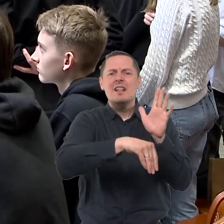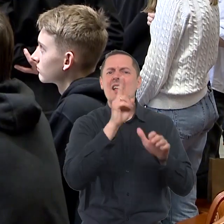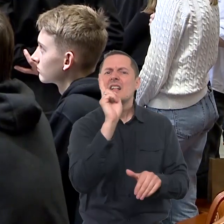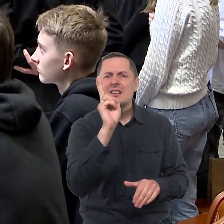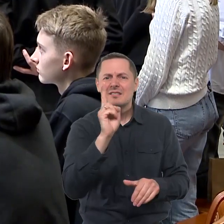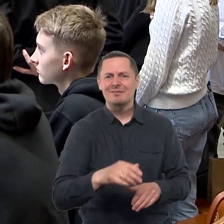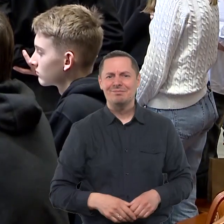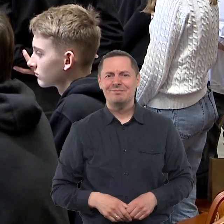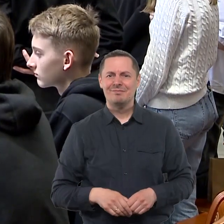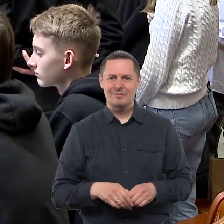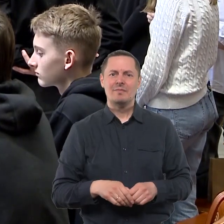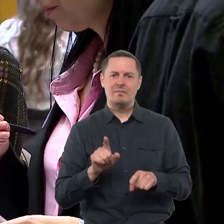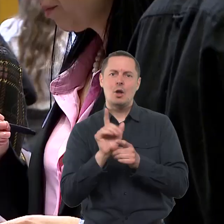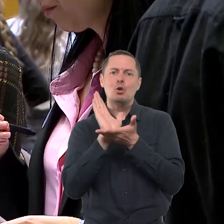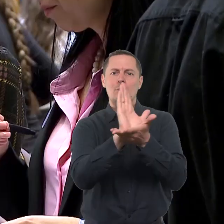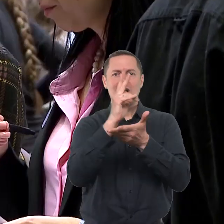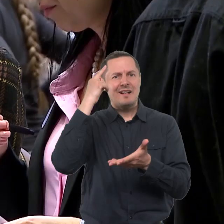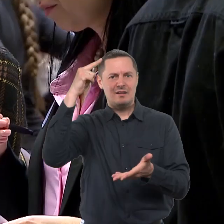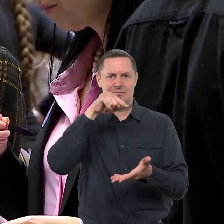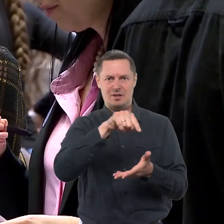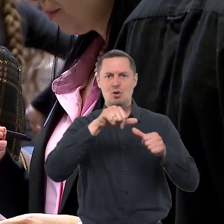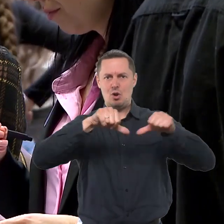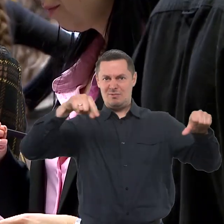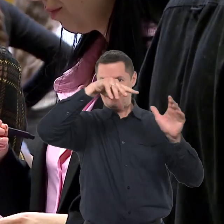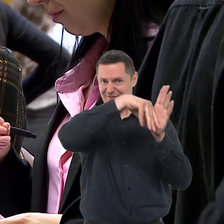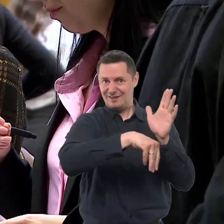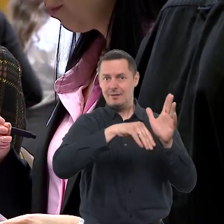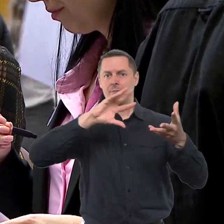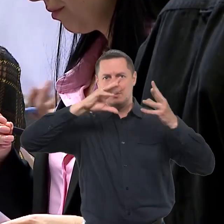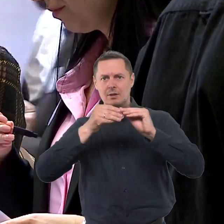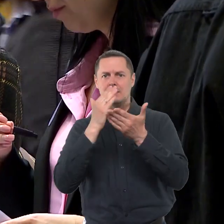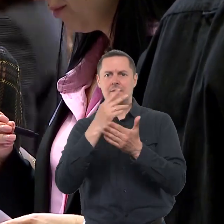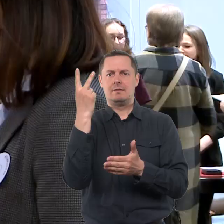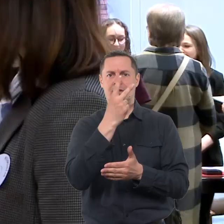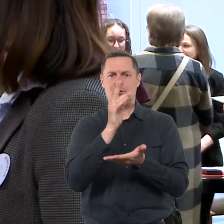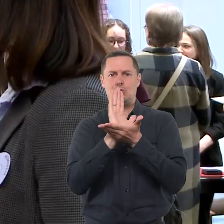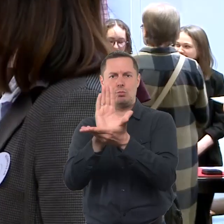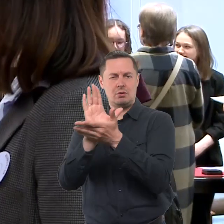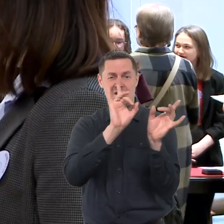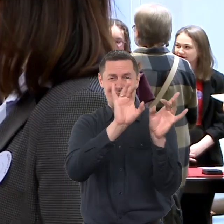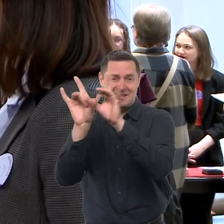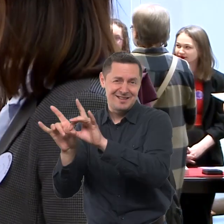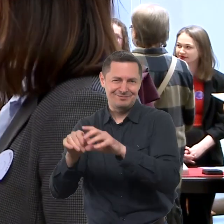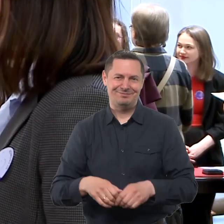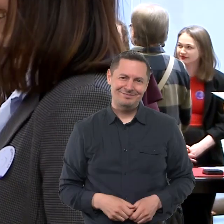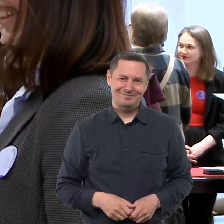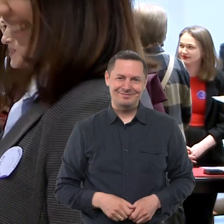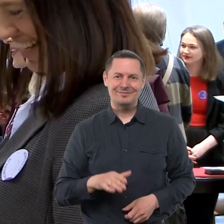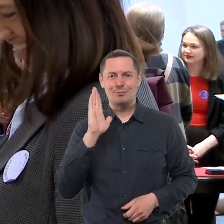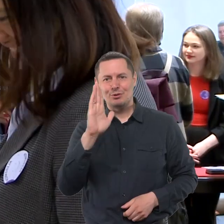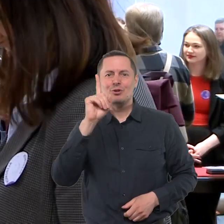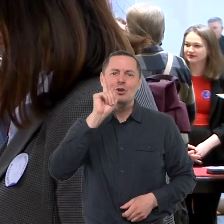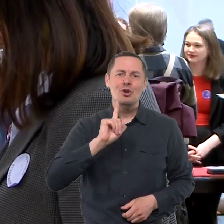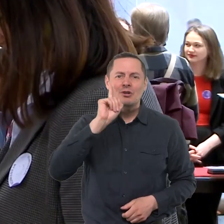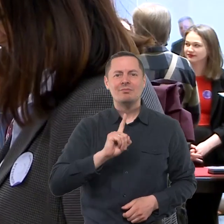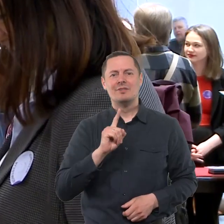turim apie 20 nominacijų ir tris vertinsim, būtent pirmą, antrą, trečią vietą, kuri pirmoji vieta, kaip sakiau,